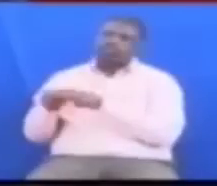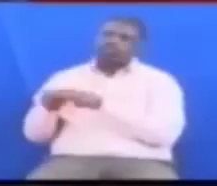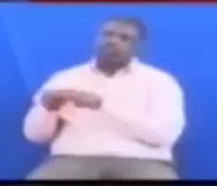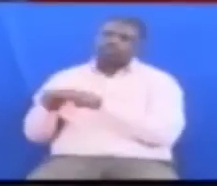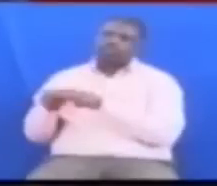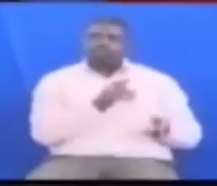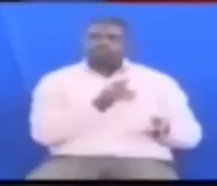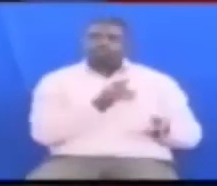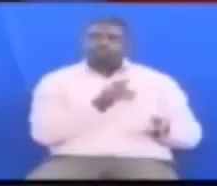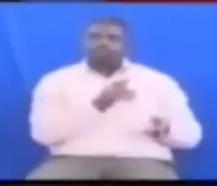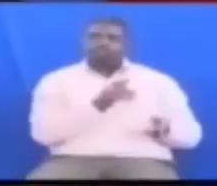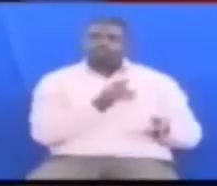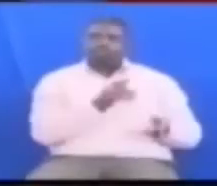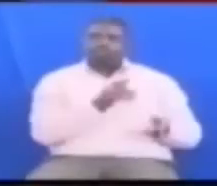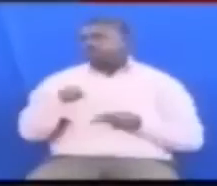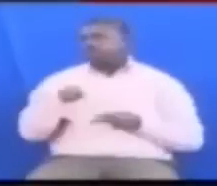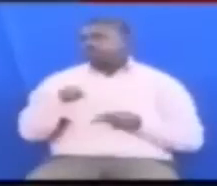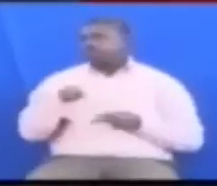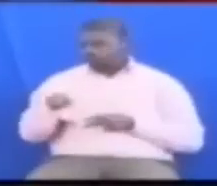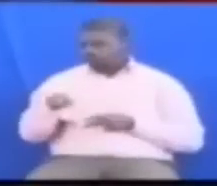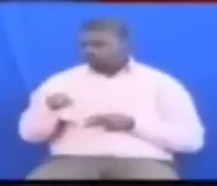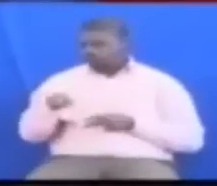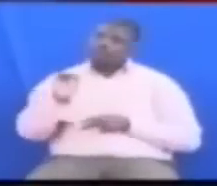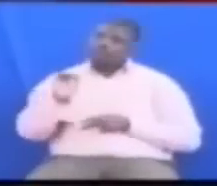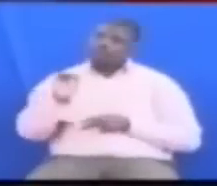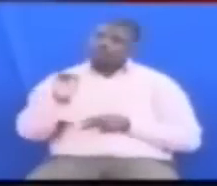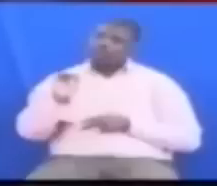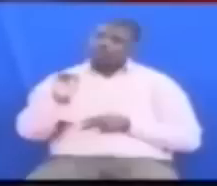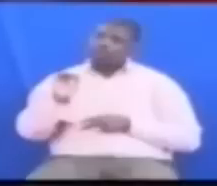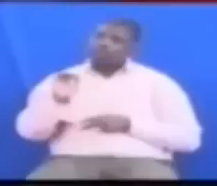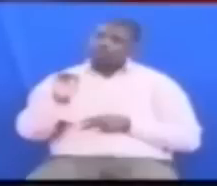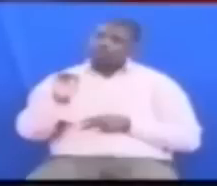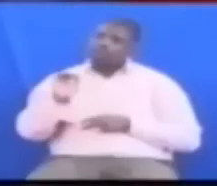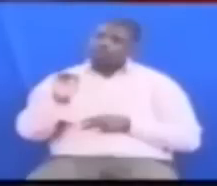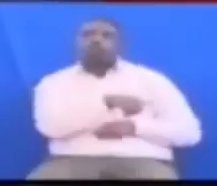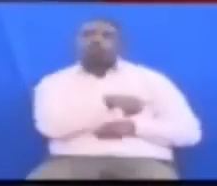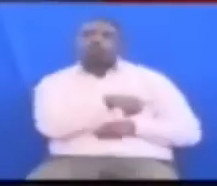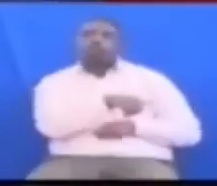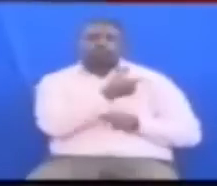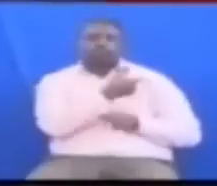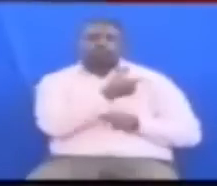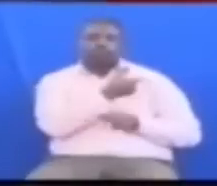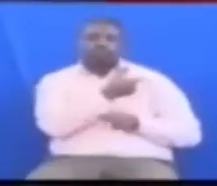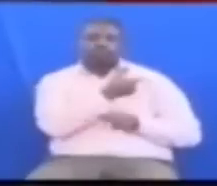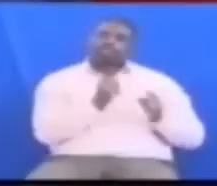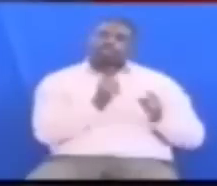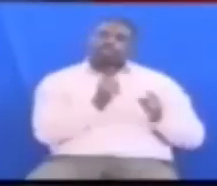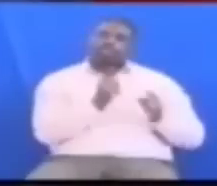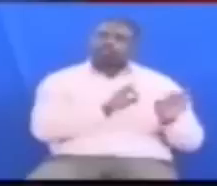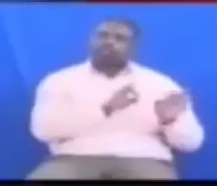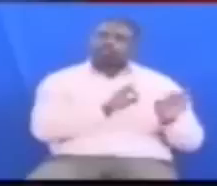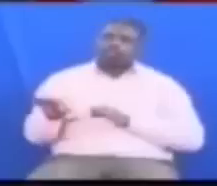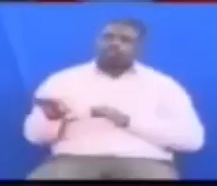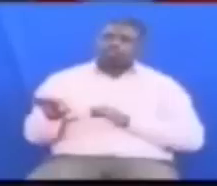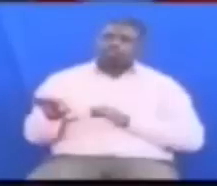Wanaavotaka kupimwa Pale ambapo Wanaambiwa kwamba waende hospitali ya mkowa Ambapo imezungumuzo kwamba ni hospitali Ya rufaa hivi